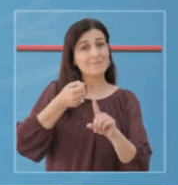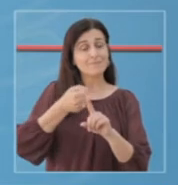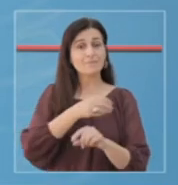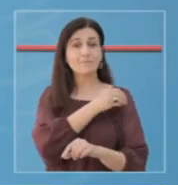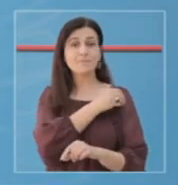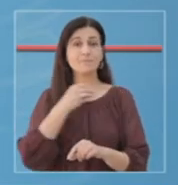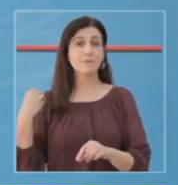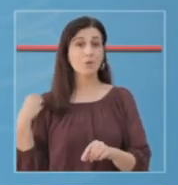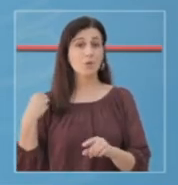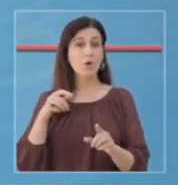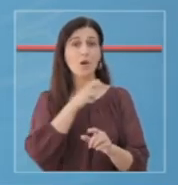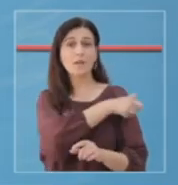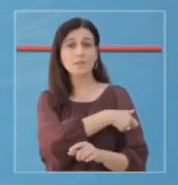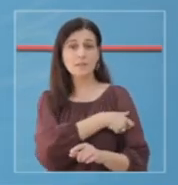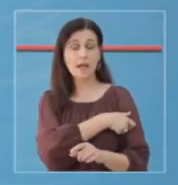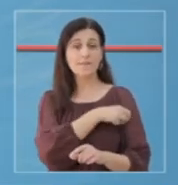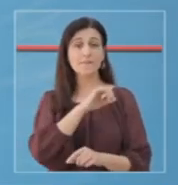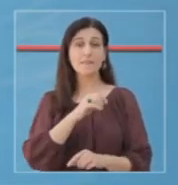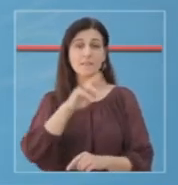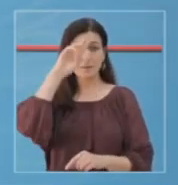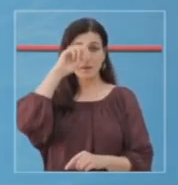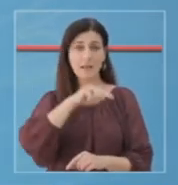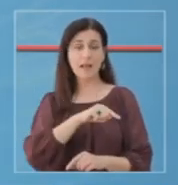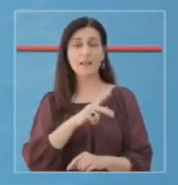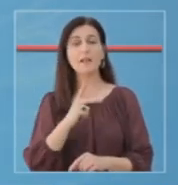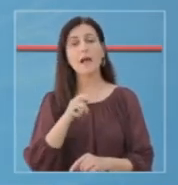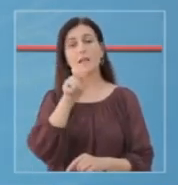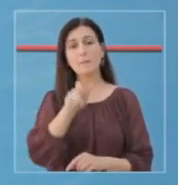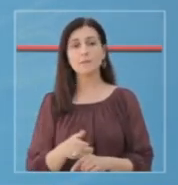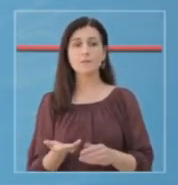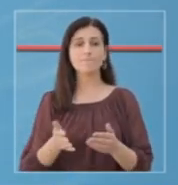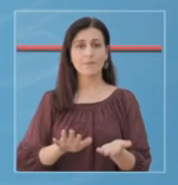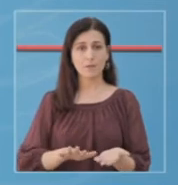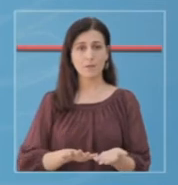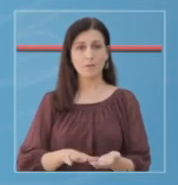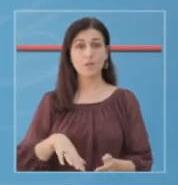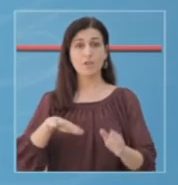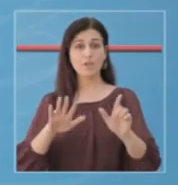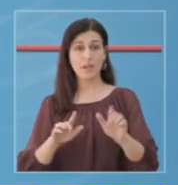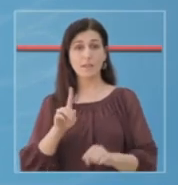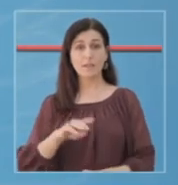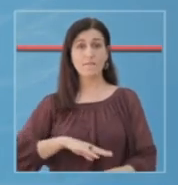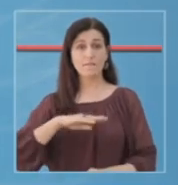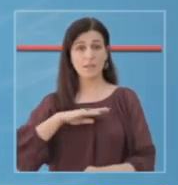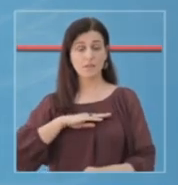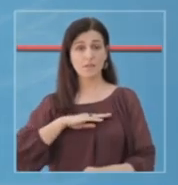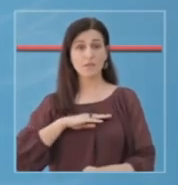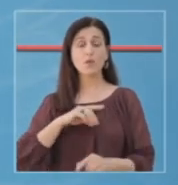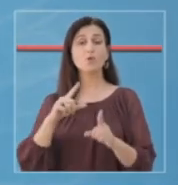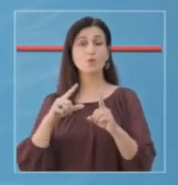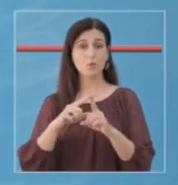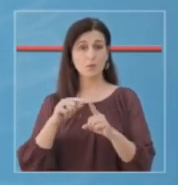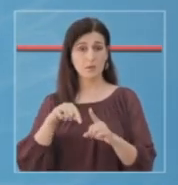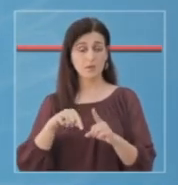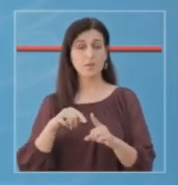të mjeku dhe personelit shëndetsor në spitalin infektiv, kemi një humbje i jete, një person 7-11 vjeqarë, nga